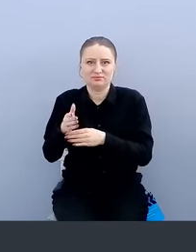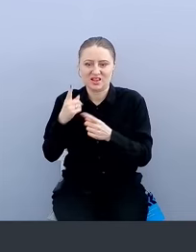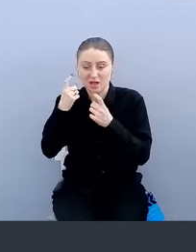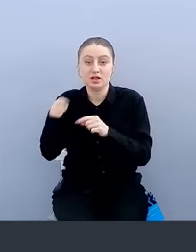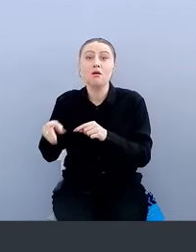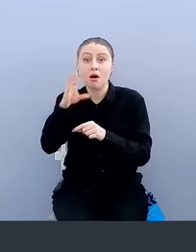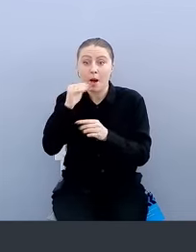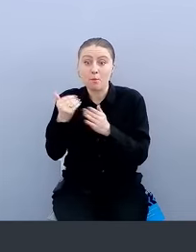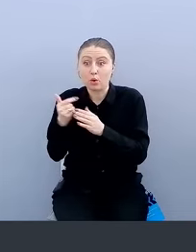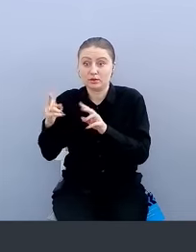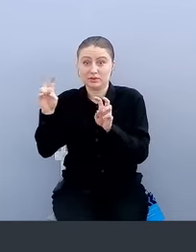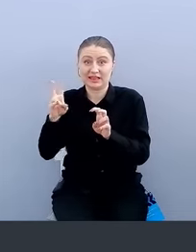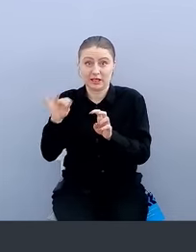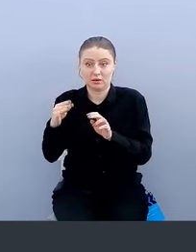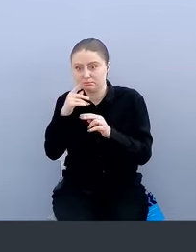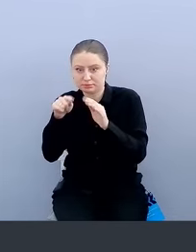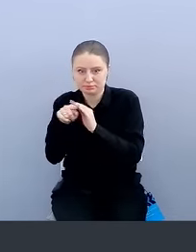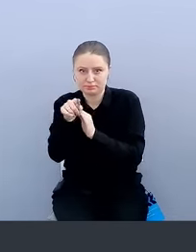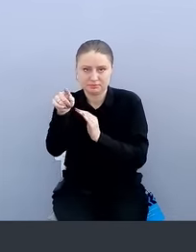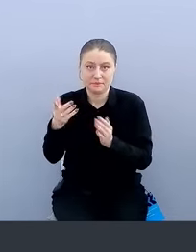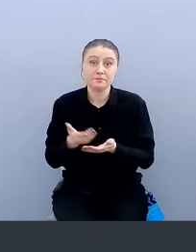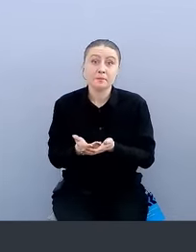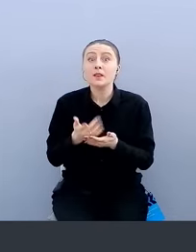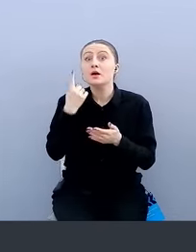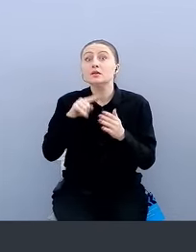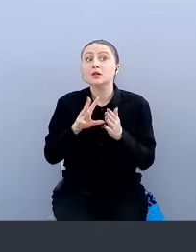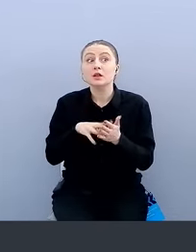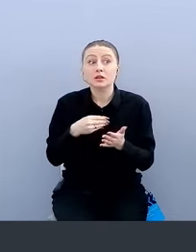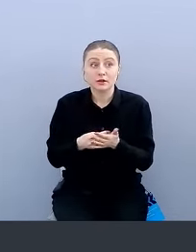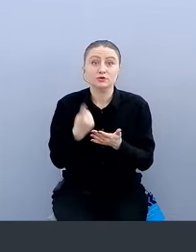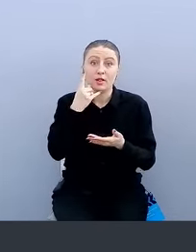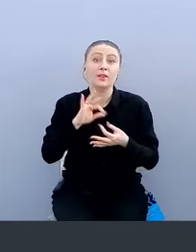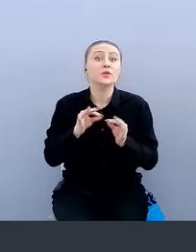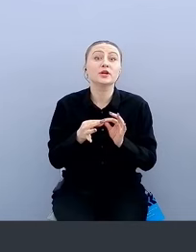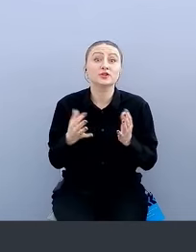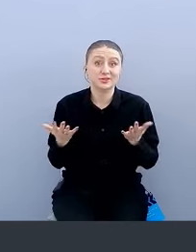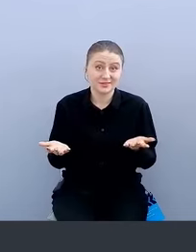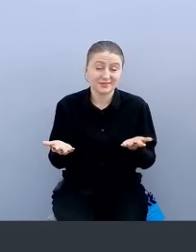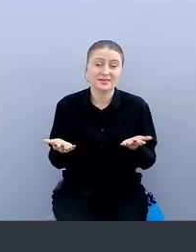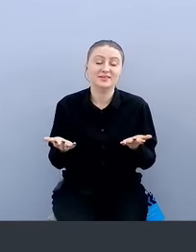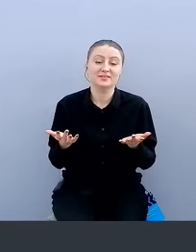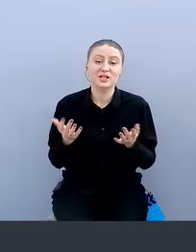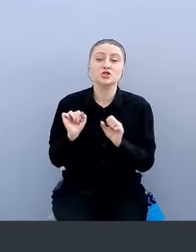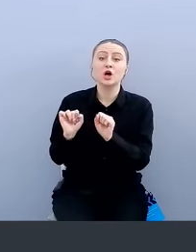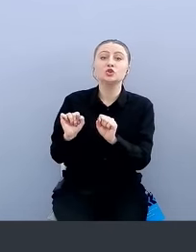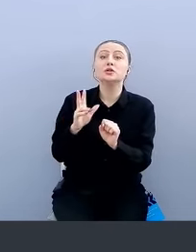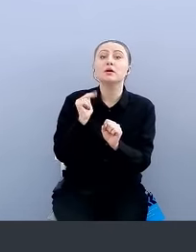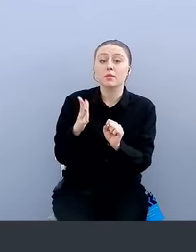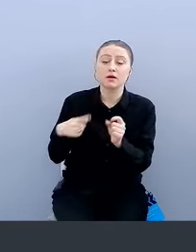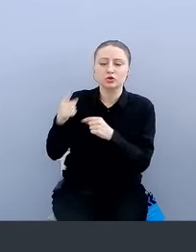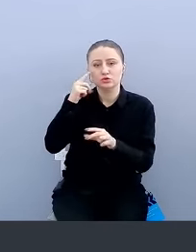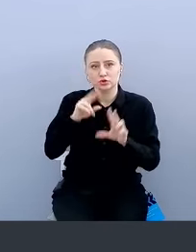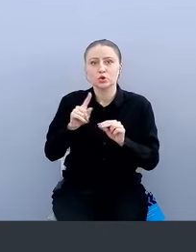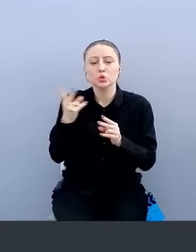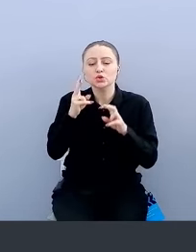принципе, по админкам ходить. Соответственно, логичным средством защиты они посчитали, что